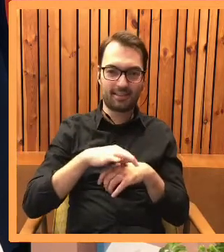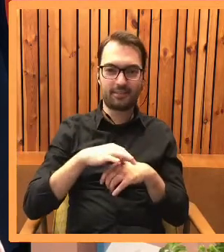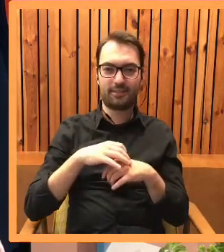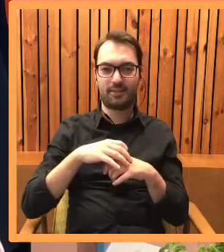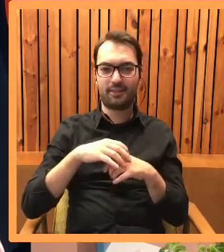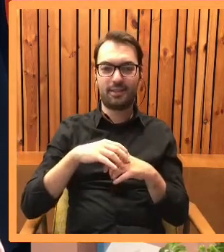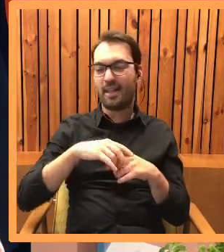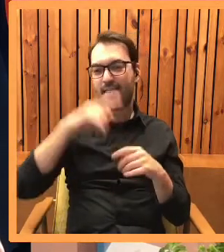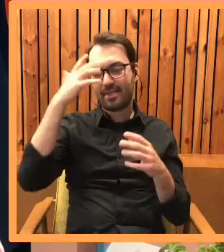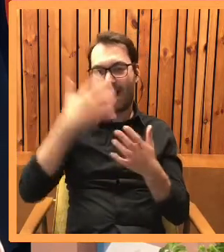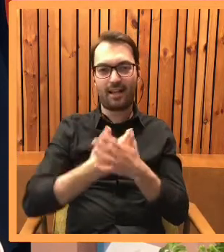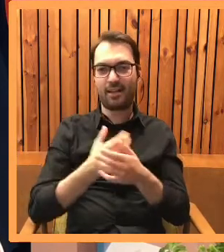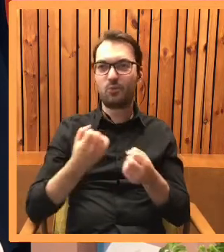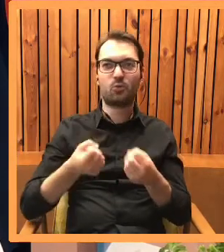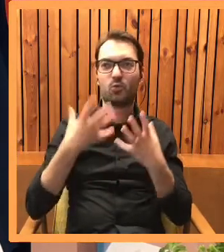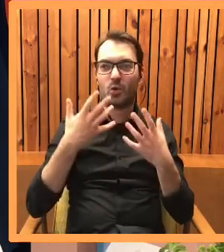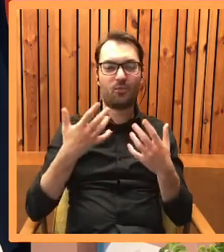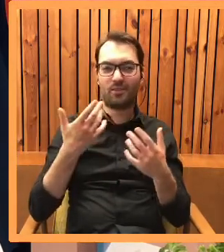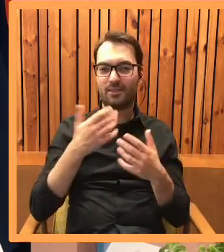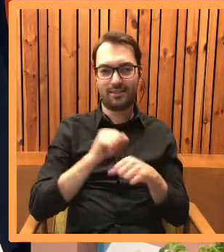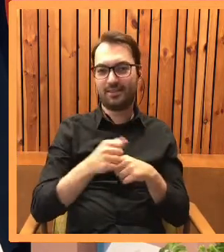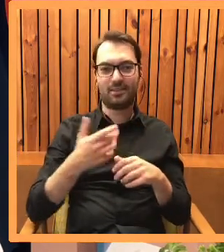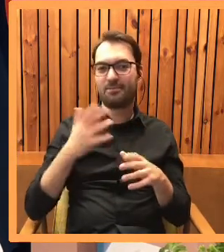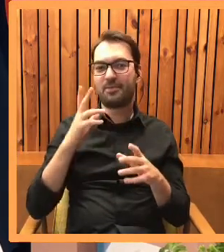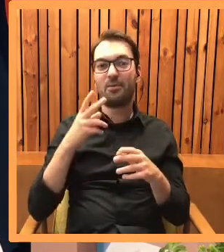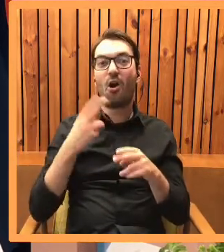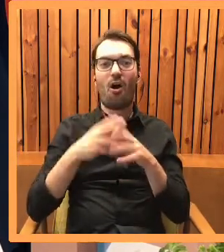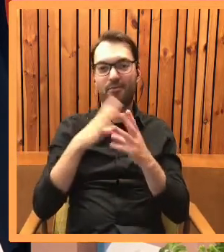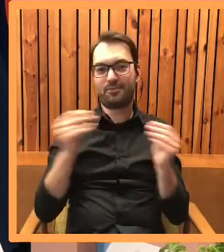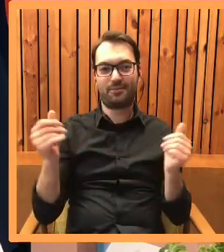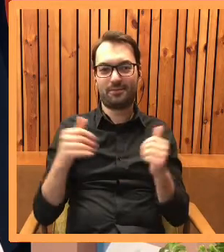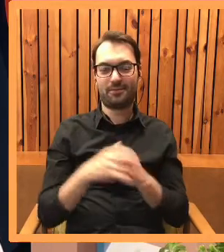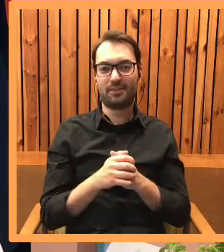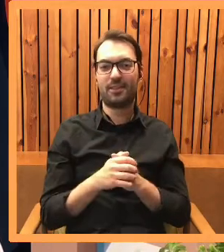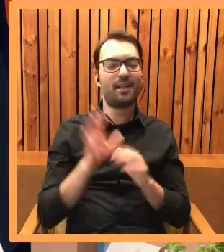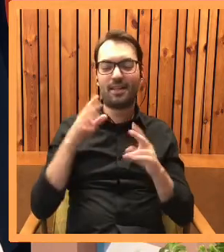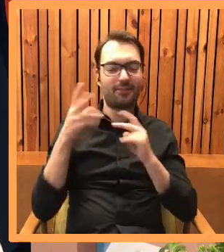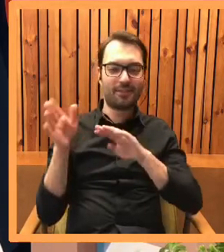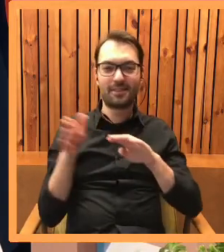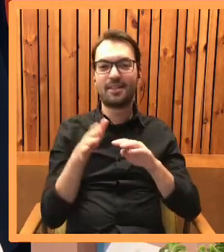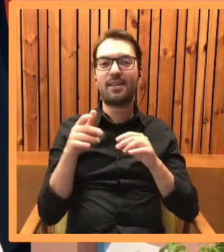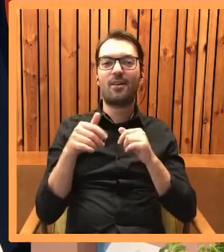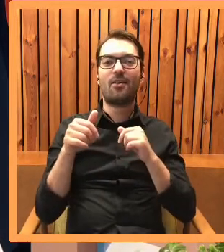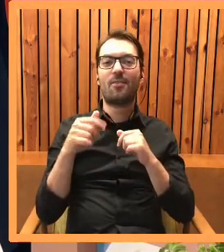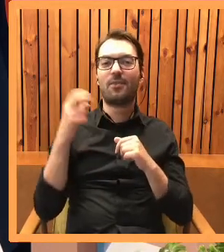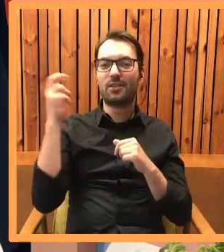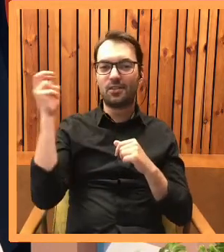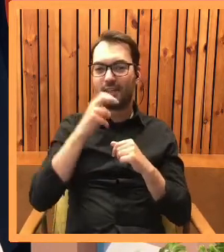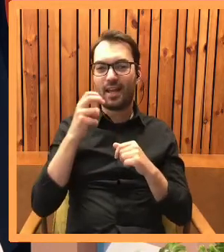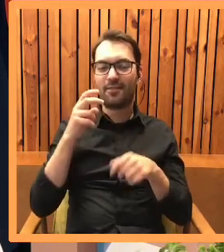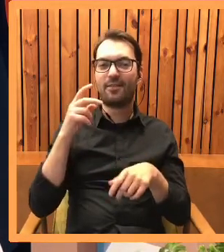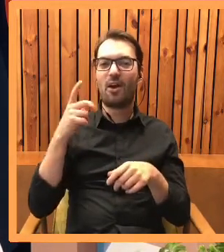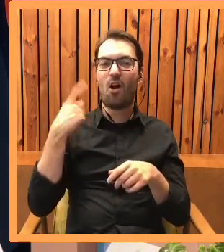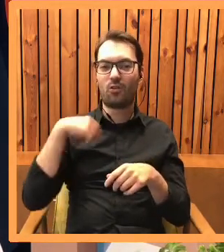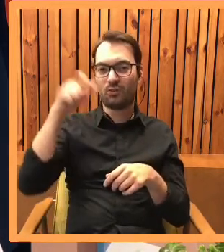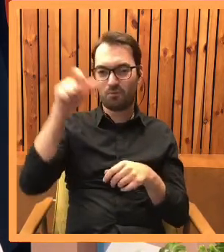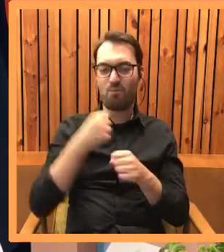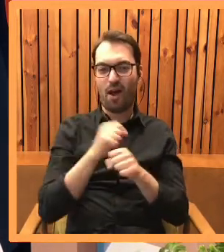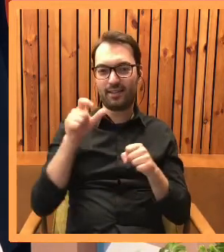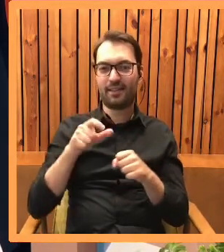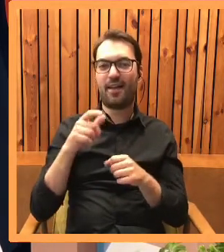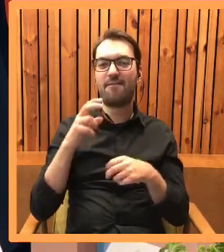zdarzają się też cudowne ozdrowienia. Co też Lord opisuje. No ale skupmy się na chwilę na bardzo ciekawej postaci pewnego weterynarza,